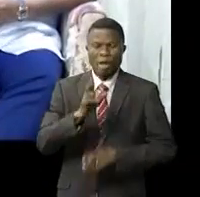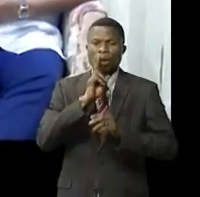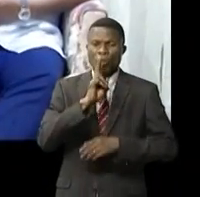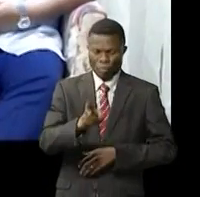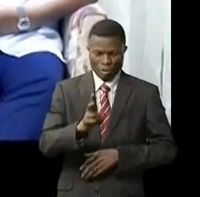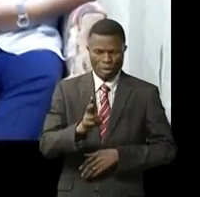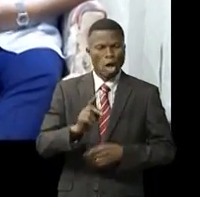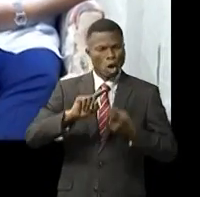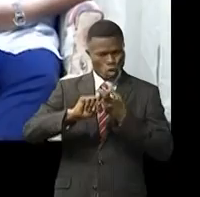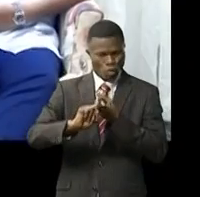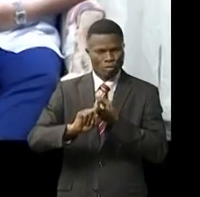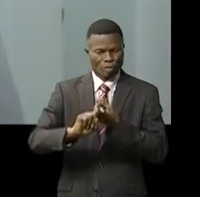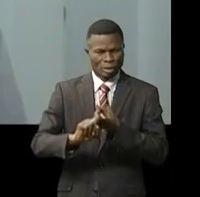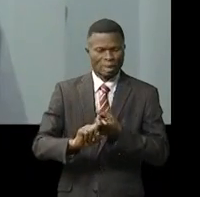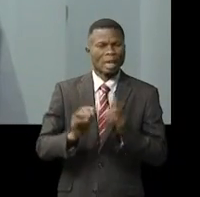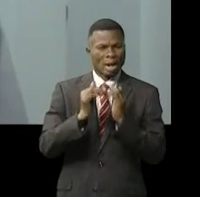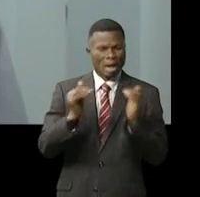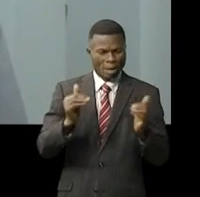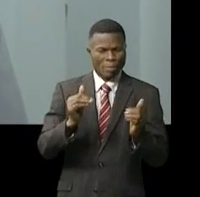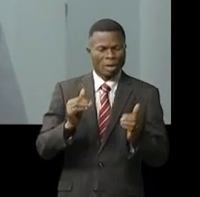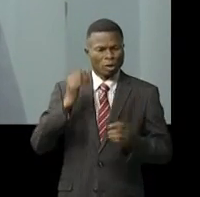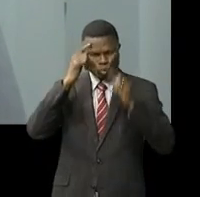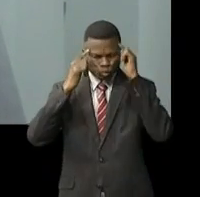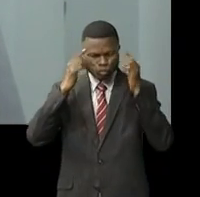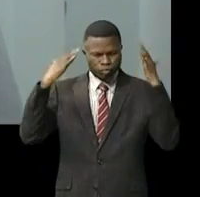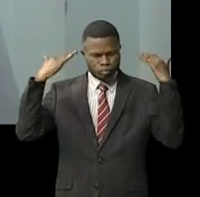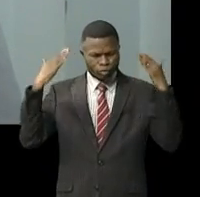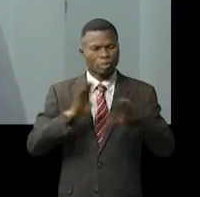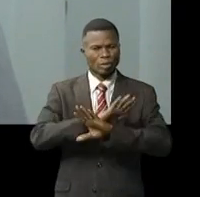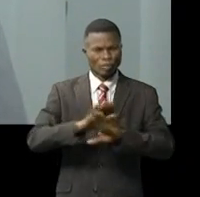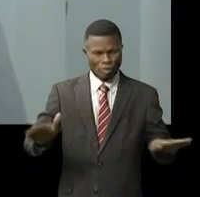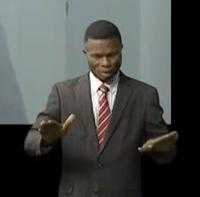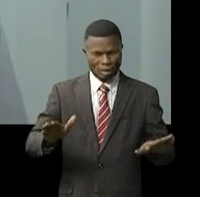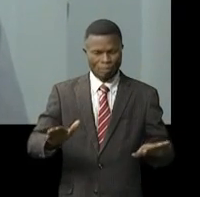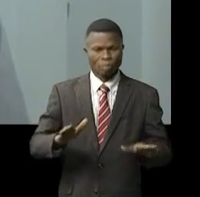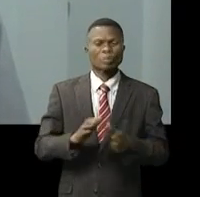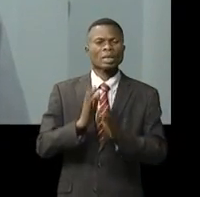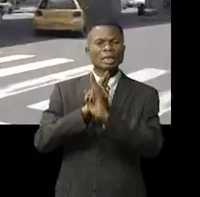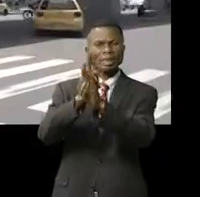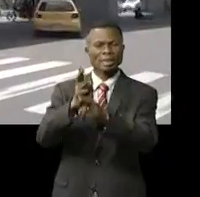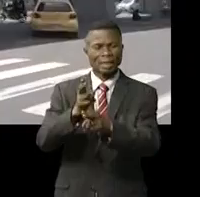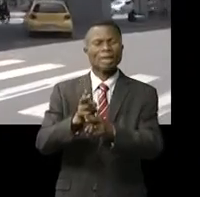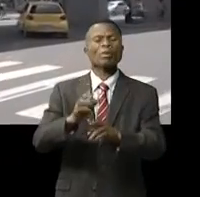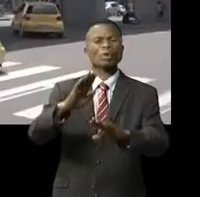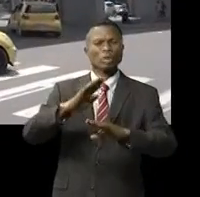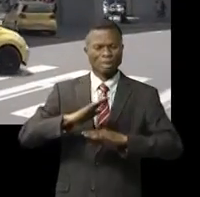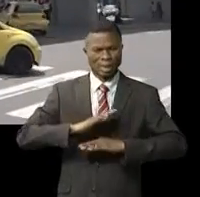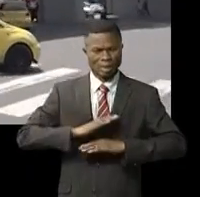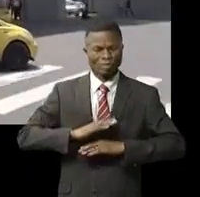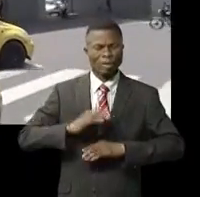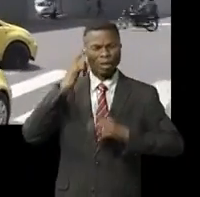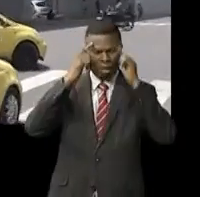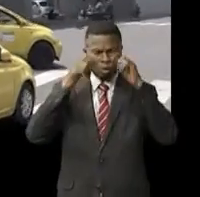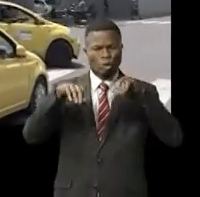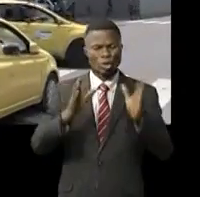un peu l'équivalent. Donc,'est comme une sorte de réponse à certaines inquiétudes que les Congolais